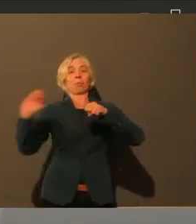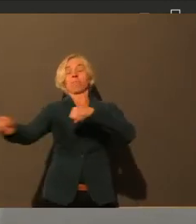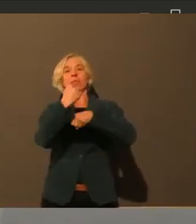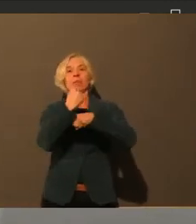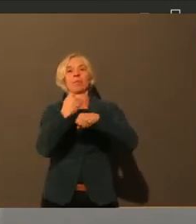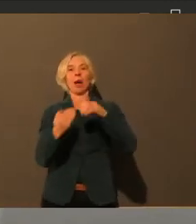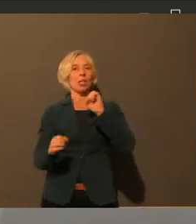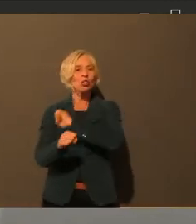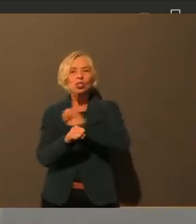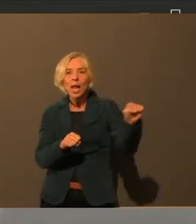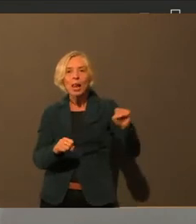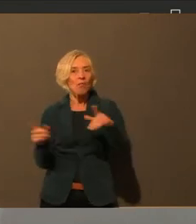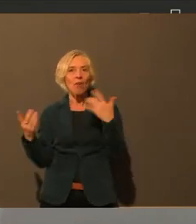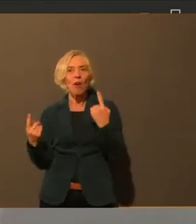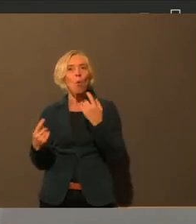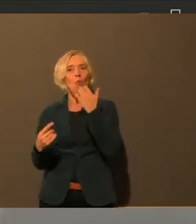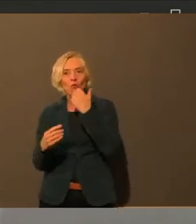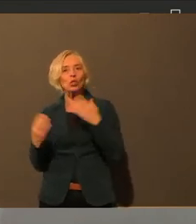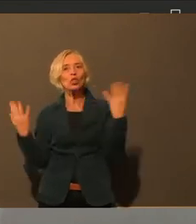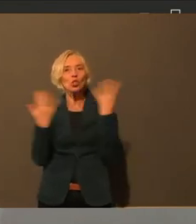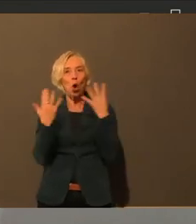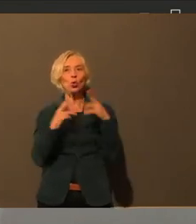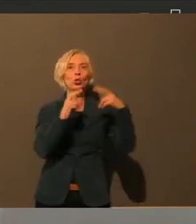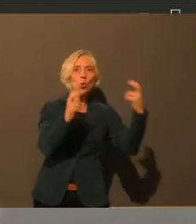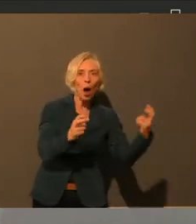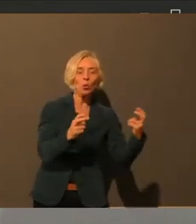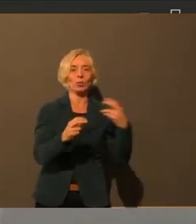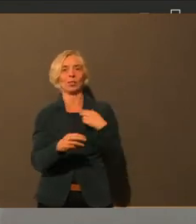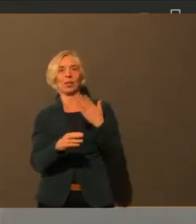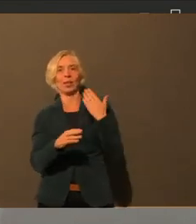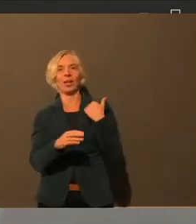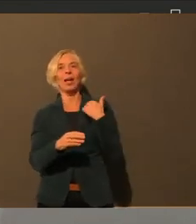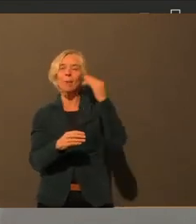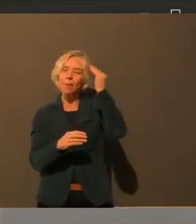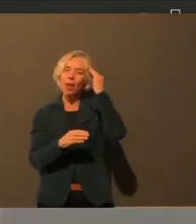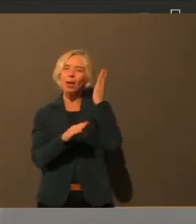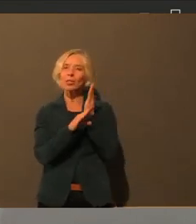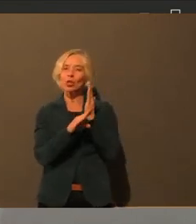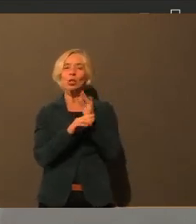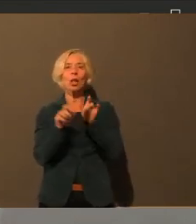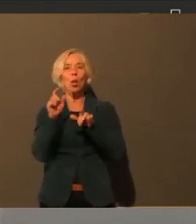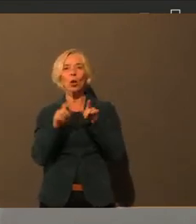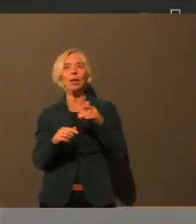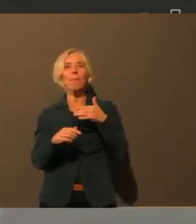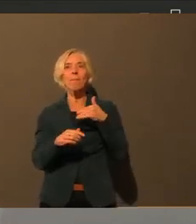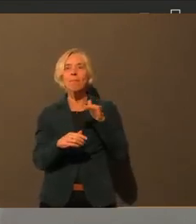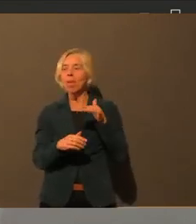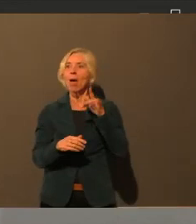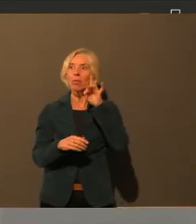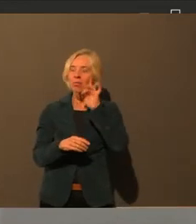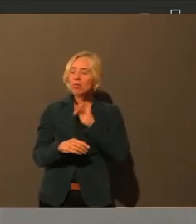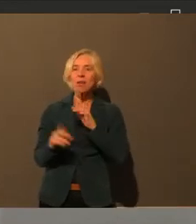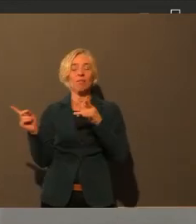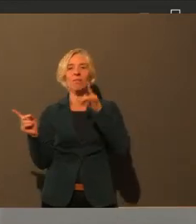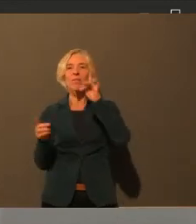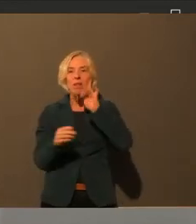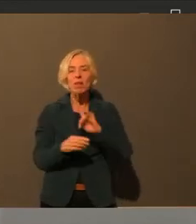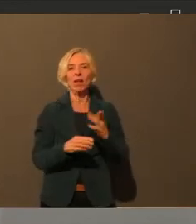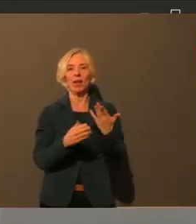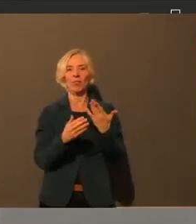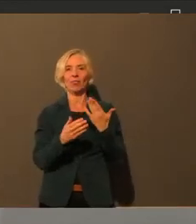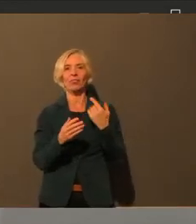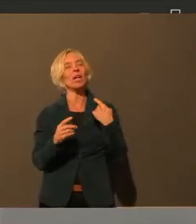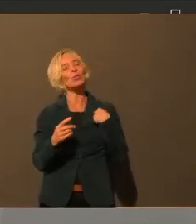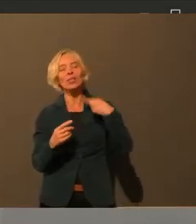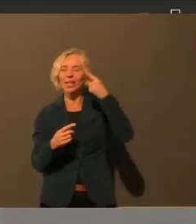Es ist einfach, die Leute werden immer gereizter, auch das Masken, es geht nicht um die Maske an sich, es geht darum, dass die